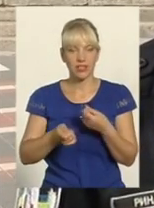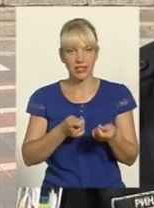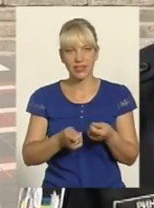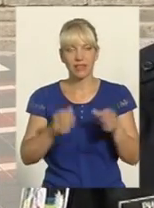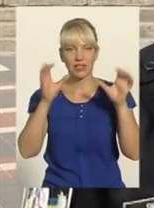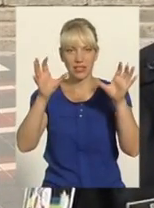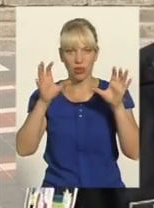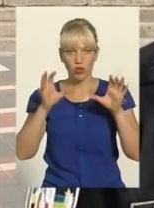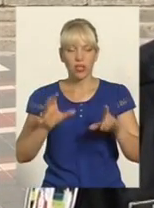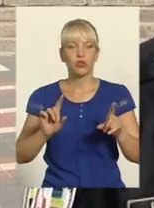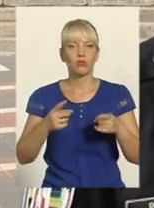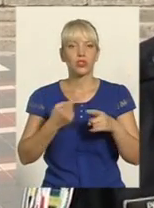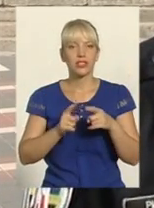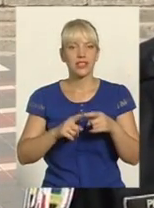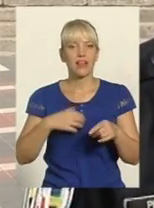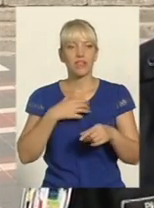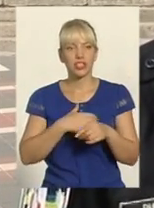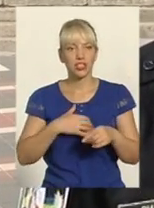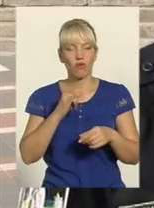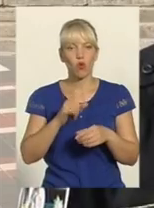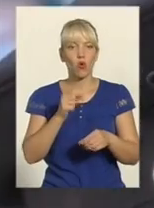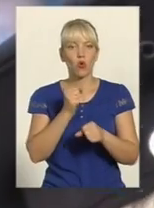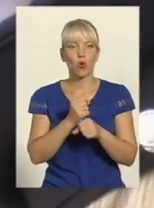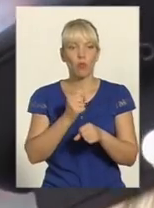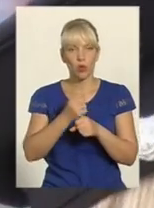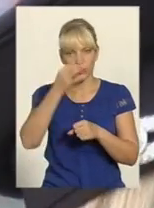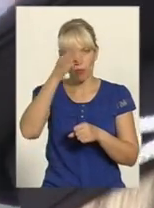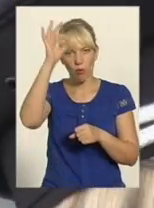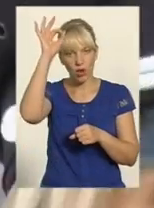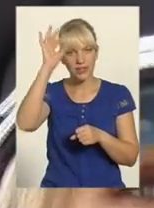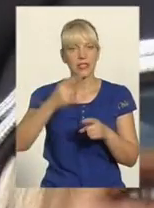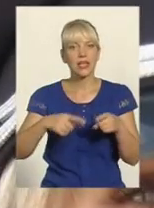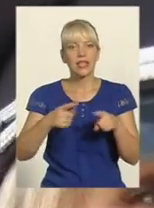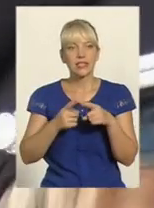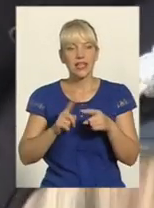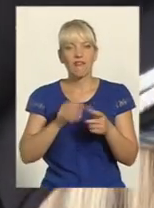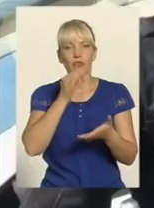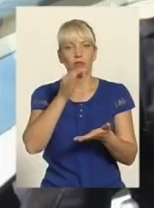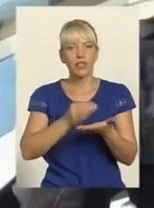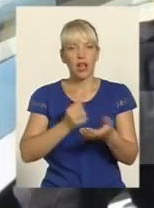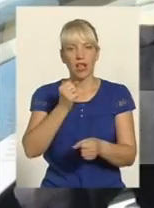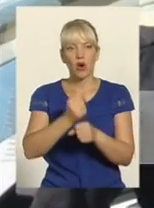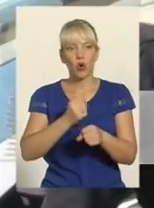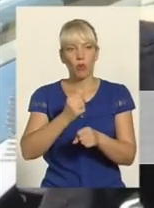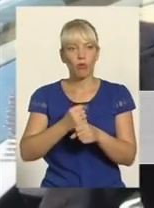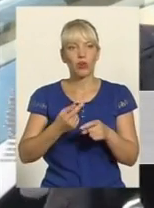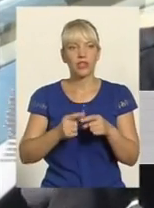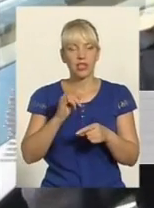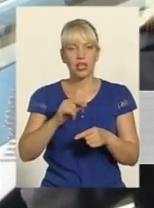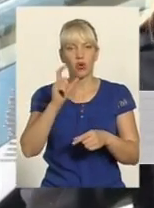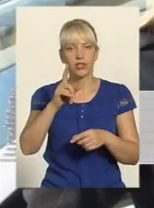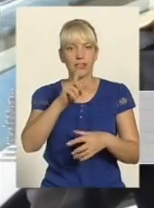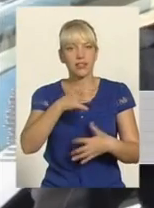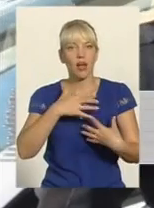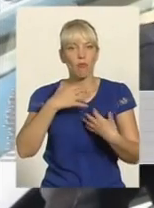-таки законодавство, тому що це немаловажно в роботі поліцейських Це дуже така відповідальна робота і людина має за покликом серця,